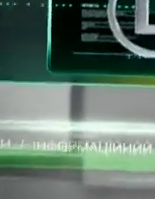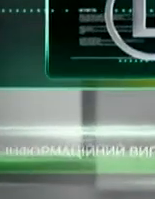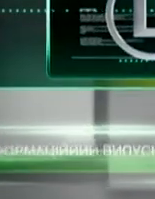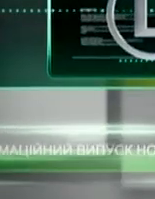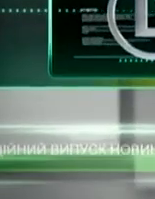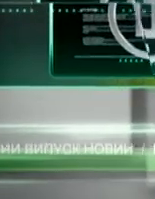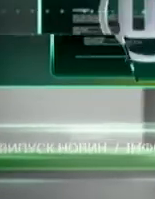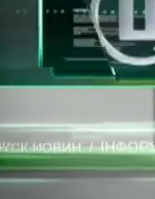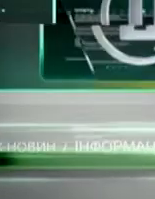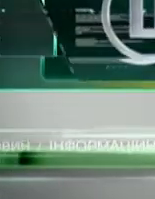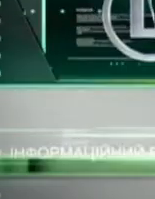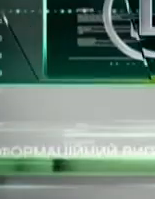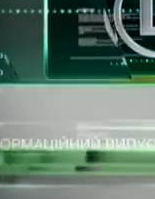за перегляд!